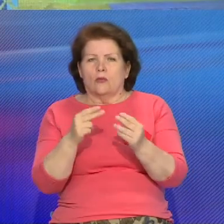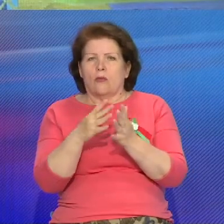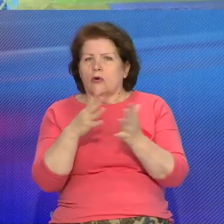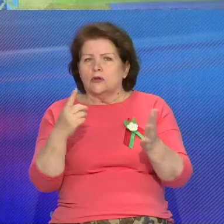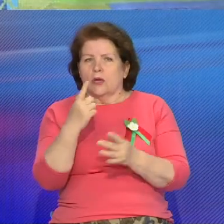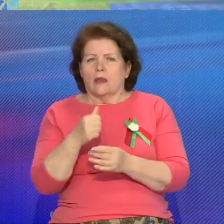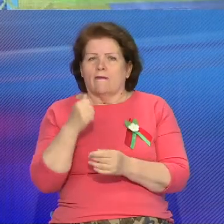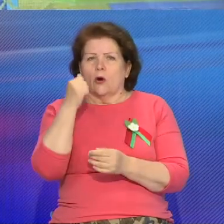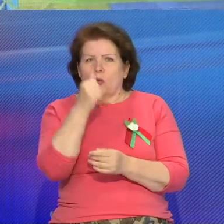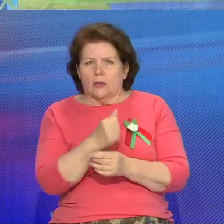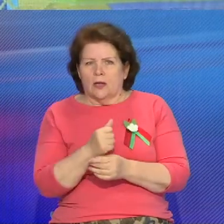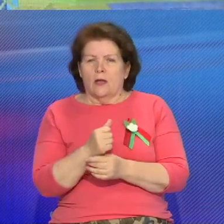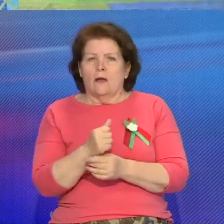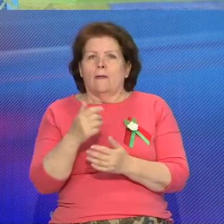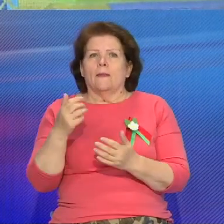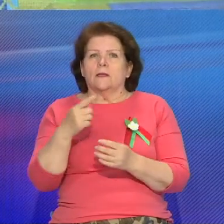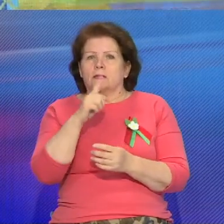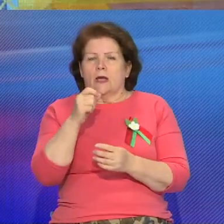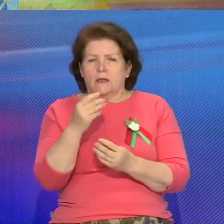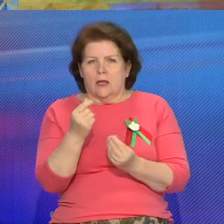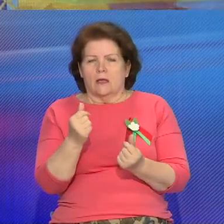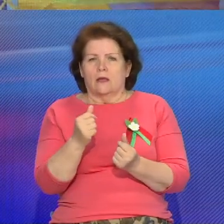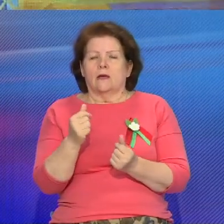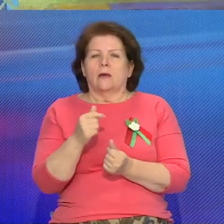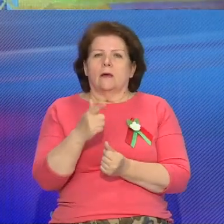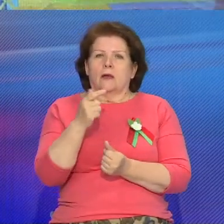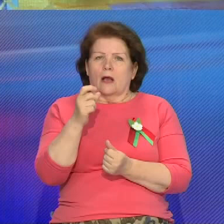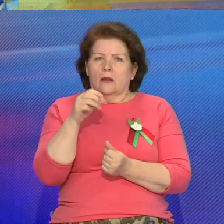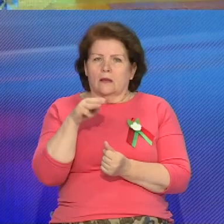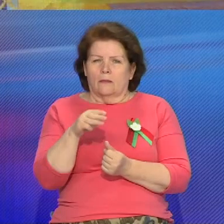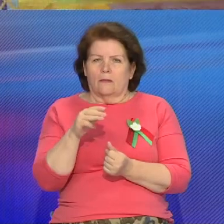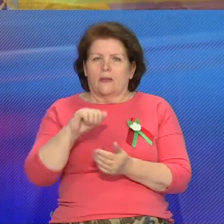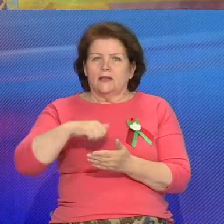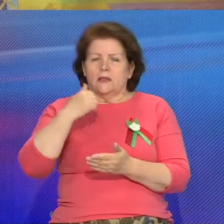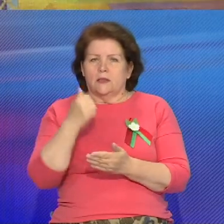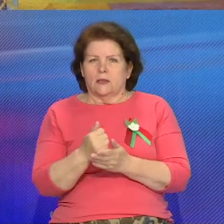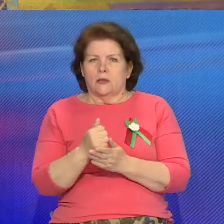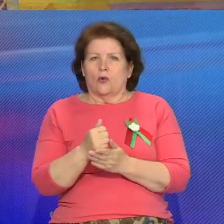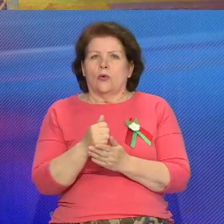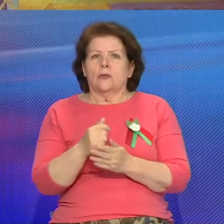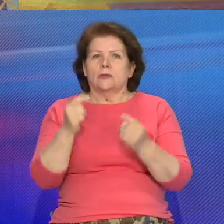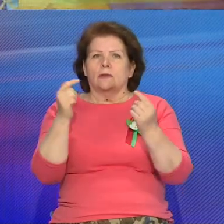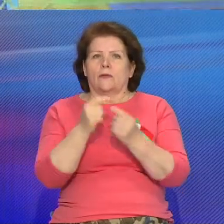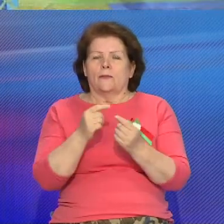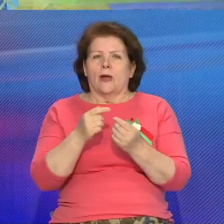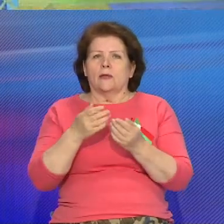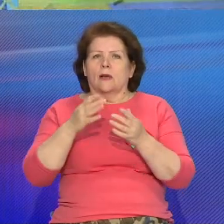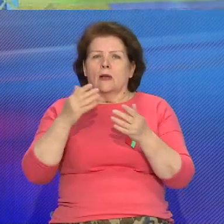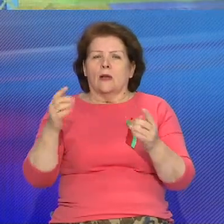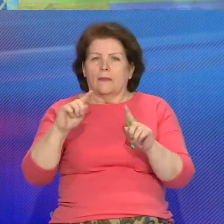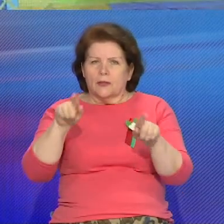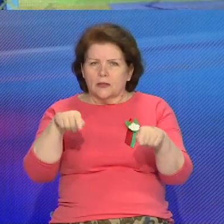науки, эдукации, ховы здоровья, культуры, молодежной политики, которые саденят шея дрожжению в сучастных умовах народных